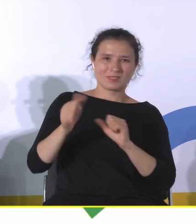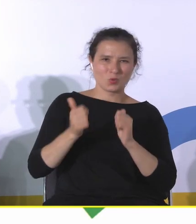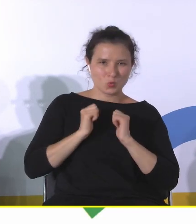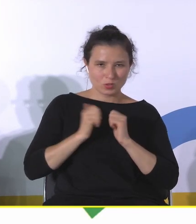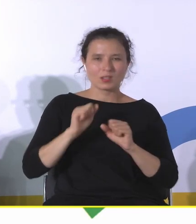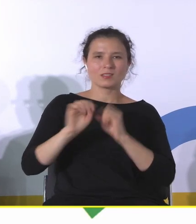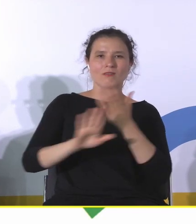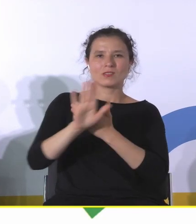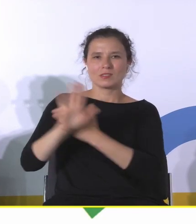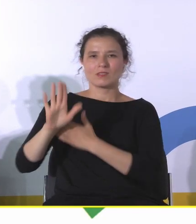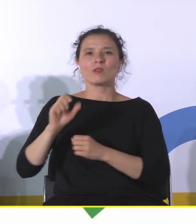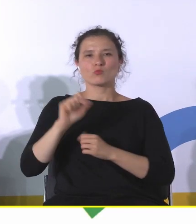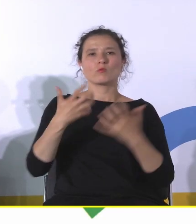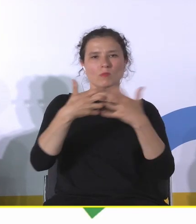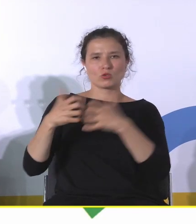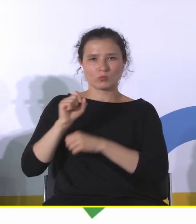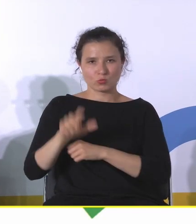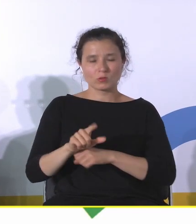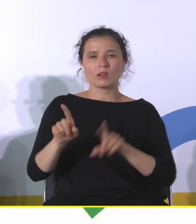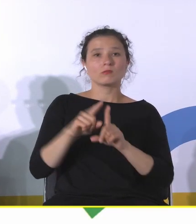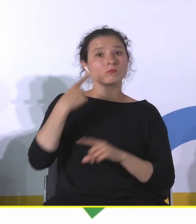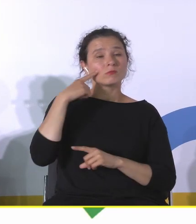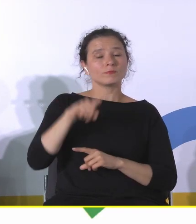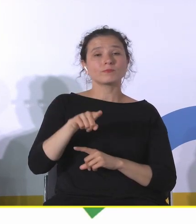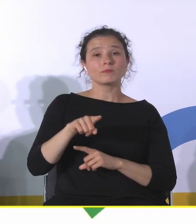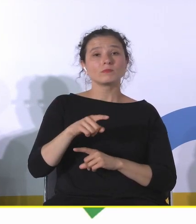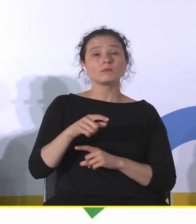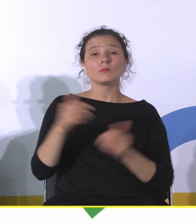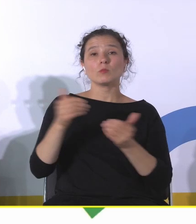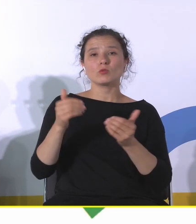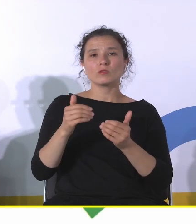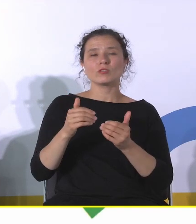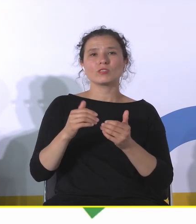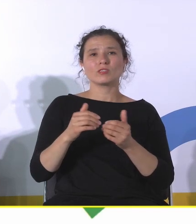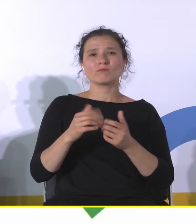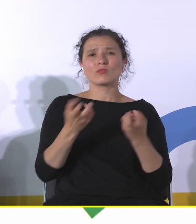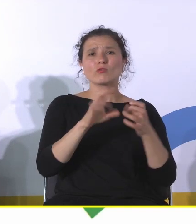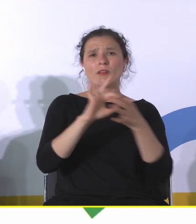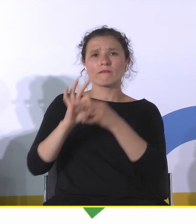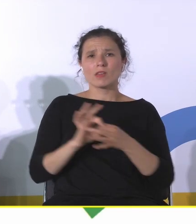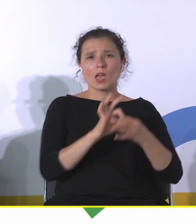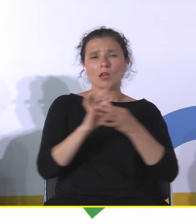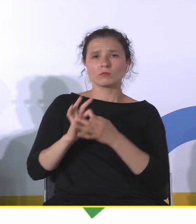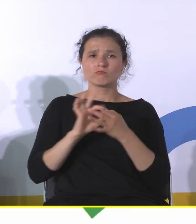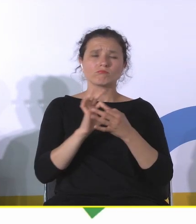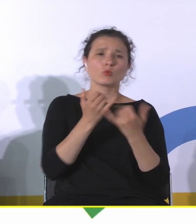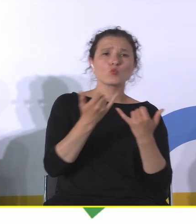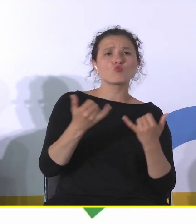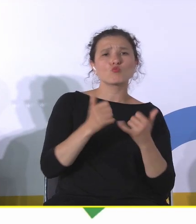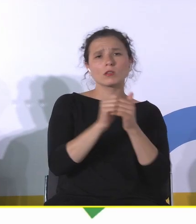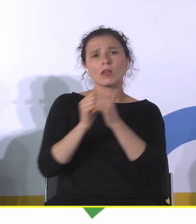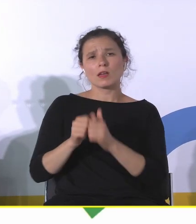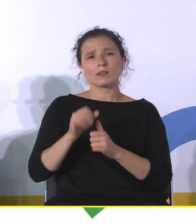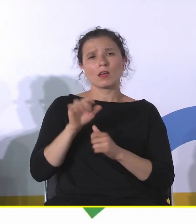zachowane maszyny, ale też dostrzeżono ten potencjał taki więziotwórczy, związany z różnymi funkcjami, jakie to miejsce może spełniać dla